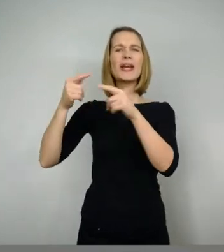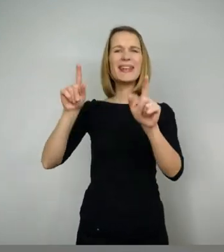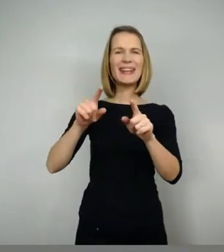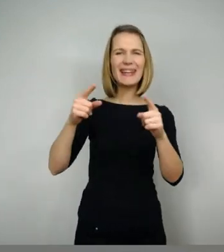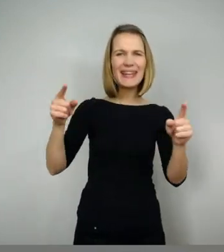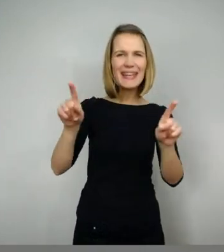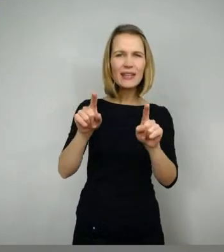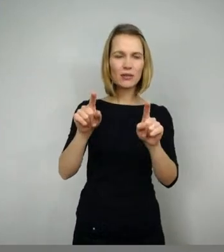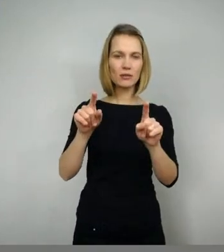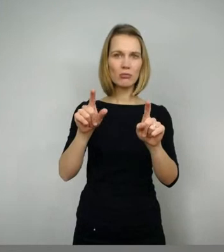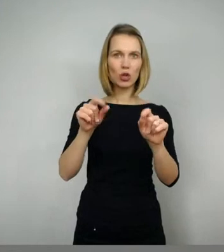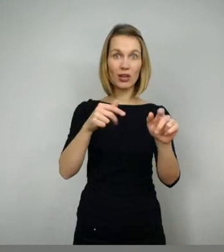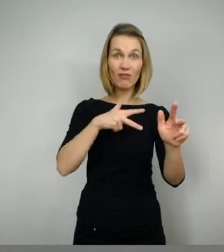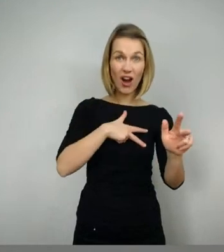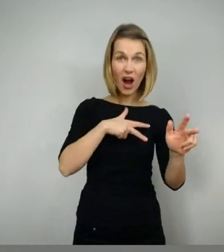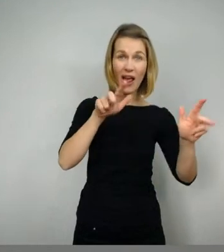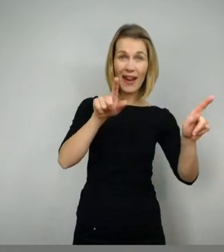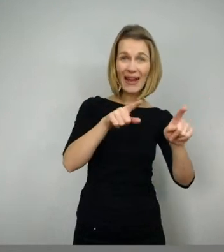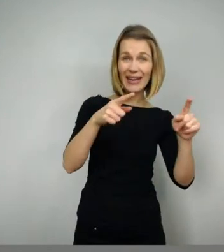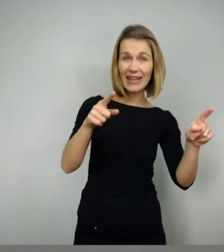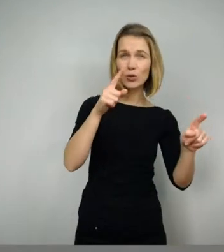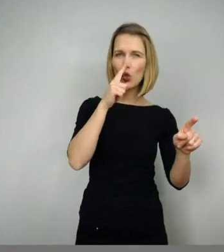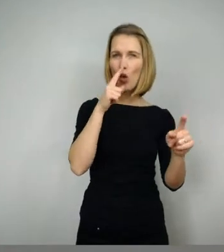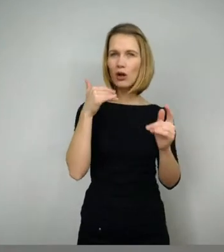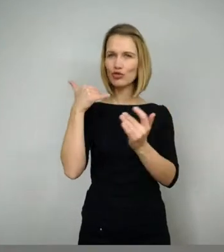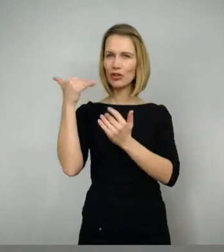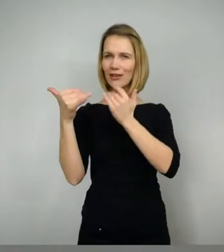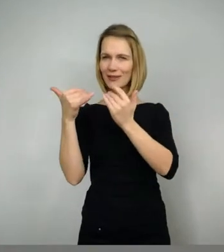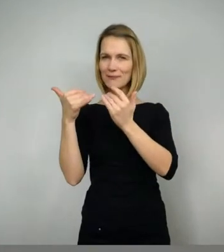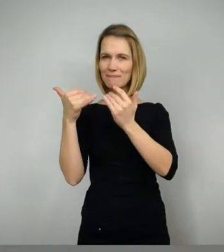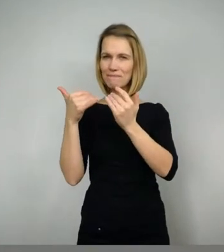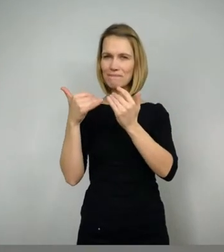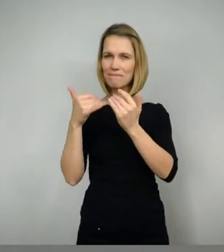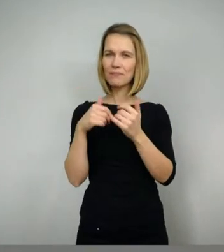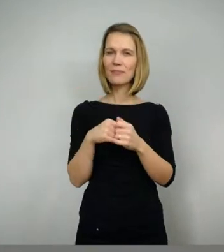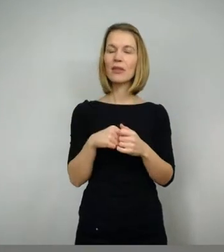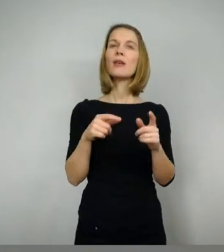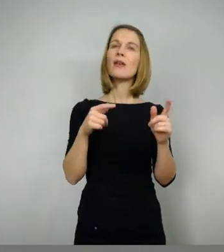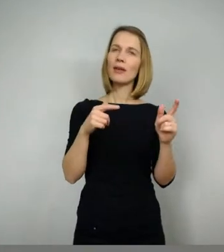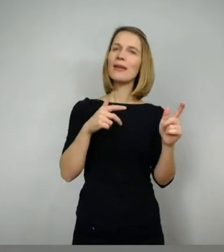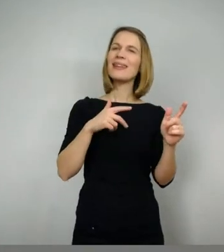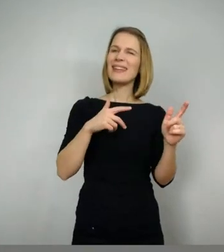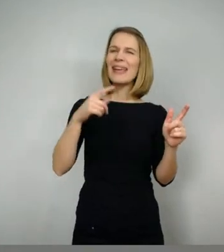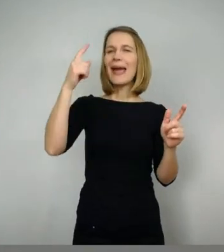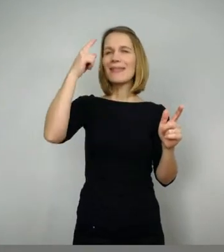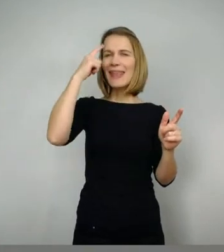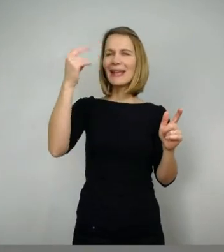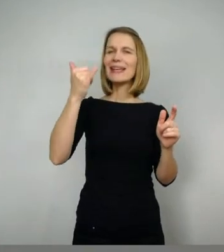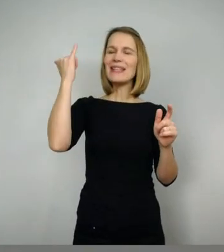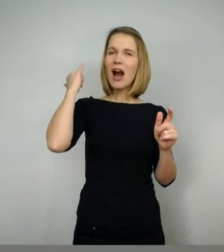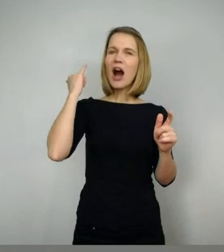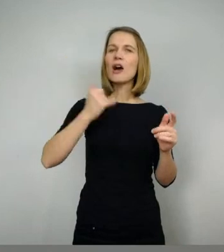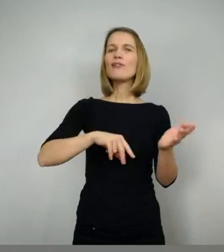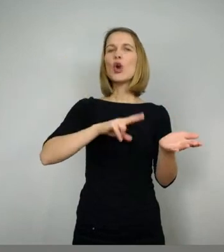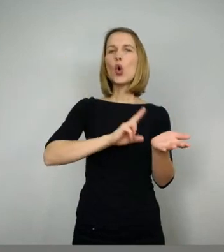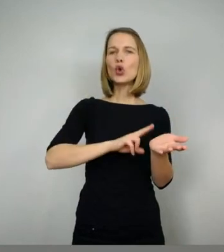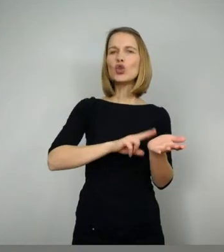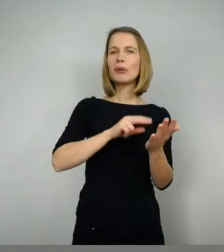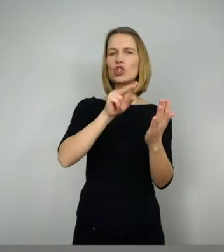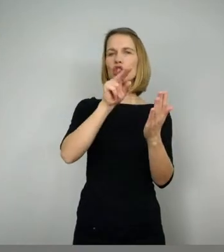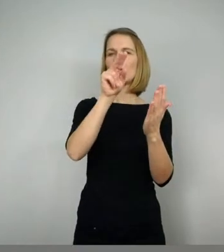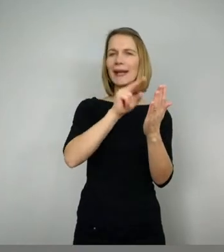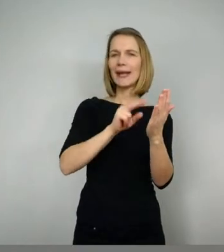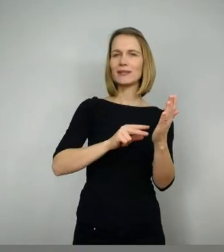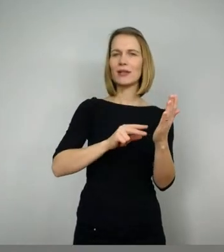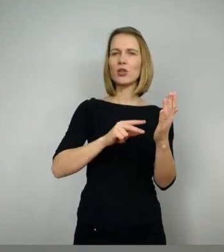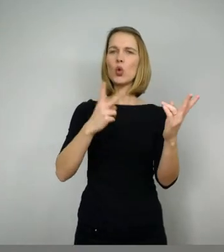bezeichnen? Okay, also wir gehen davon aus, dass das gesungen wurde. Oder zumindest so rhythmisch gelesen. Ihr könnt gerne mal gucken,